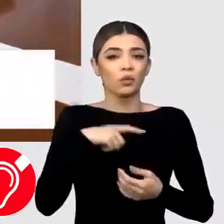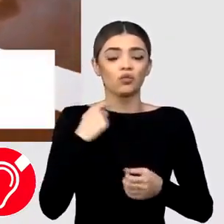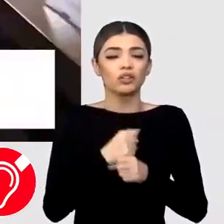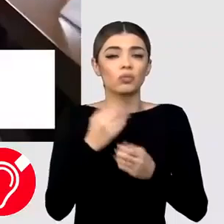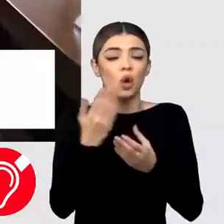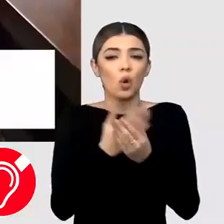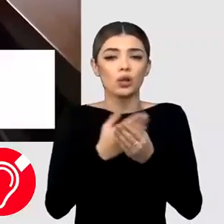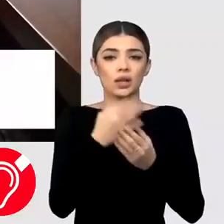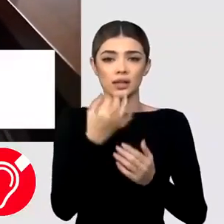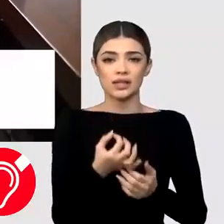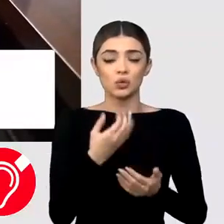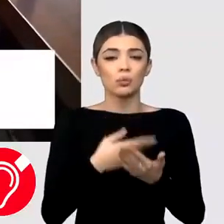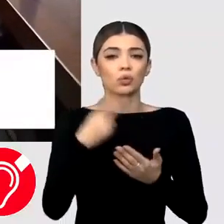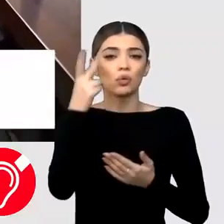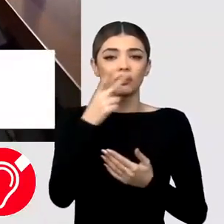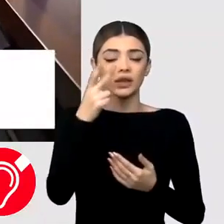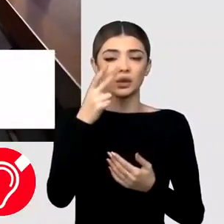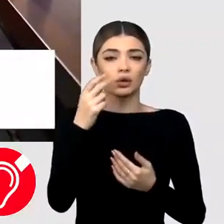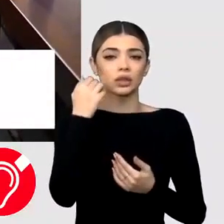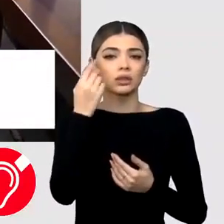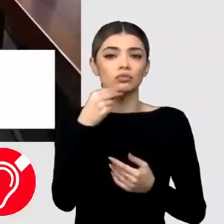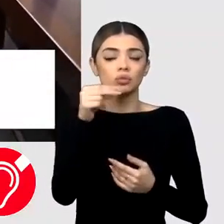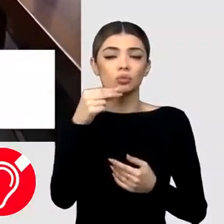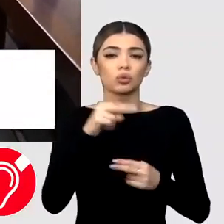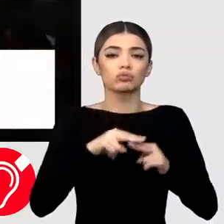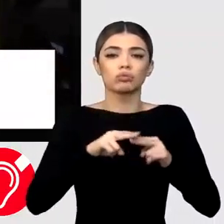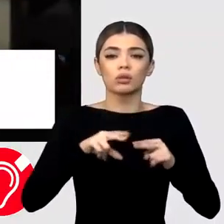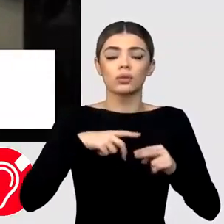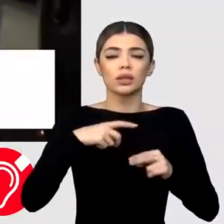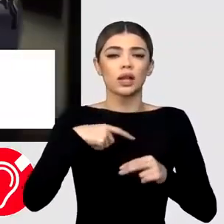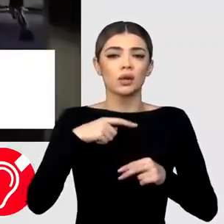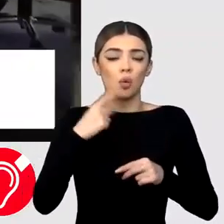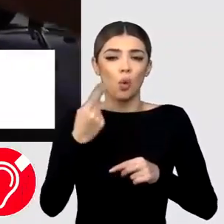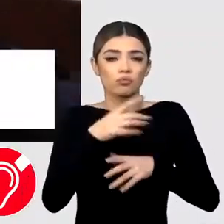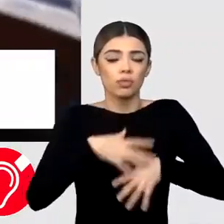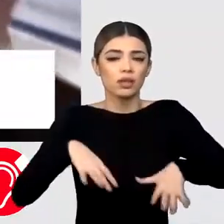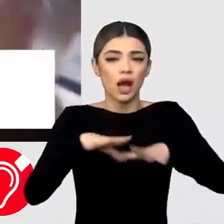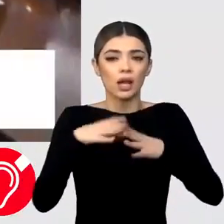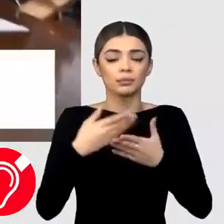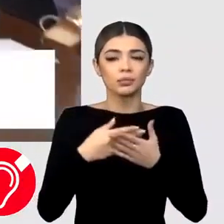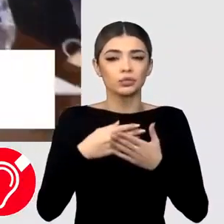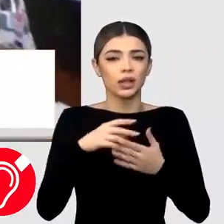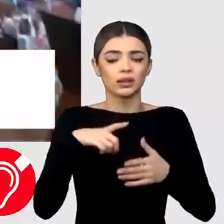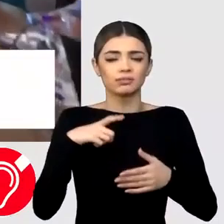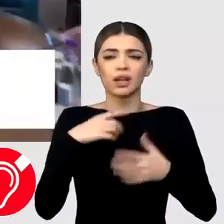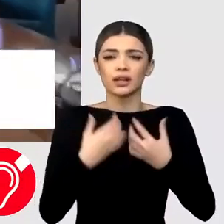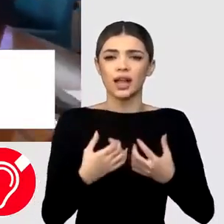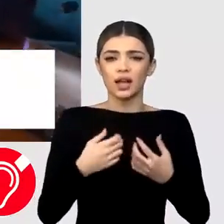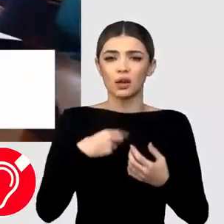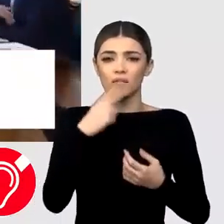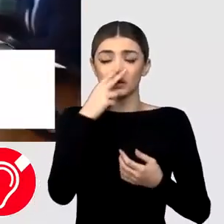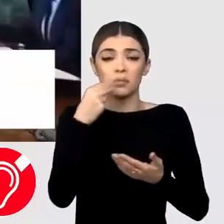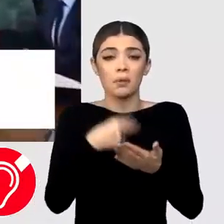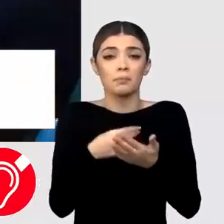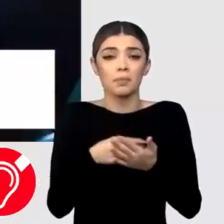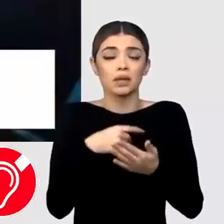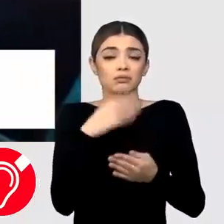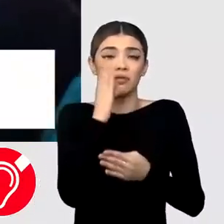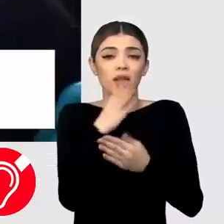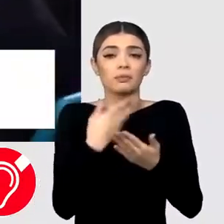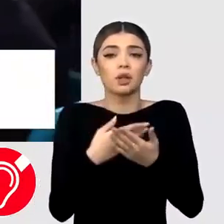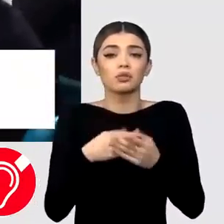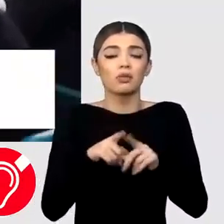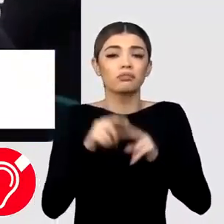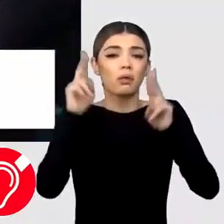viitor. Dacă discut de domeniul de activitate al sălii de evenimente, ne este foarte greu să stabilim un preț pentru un